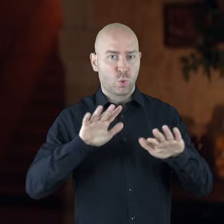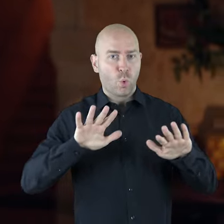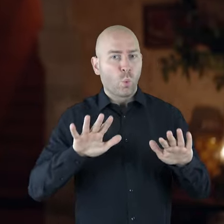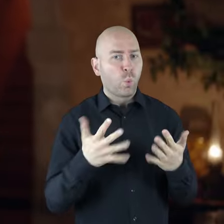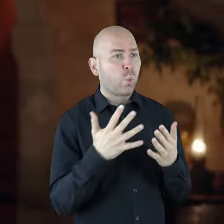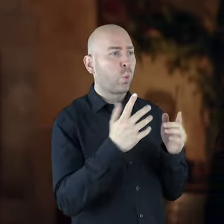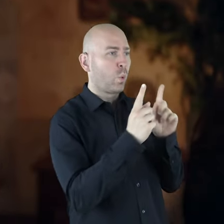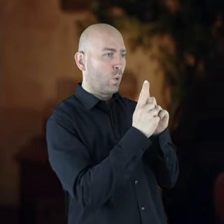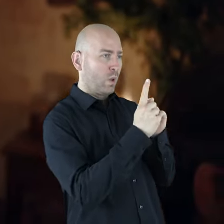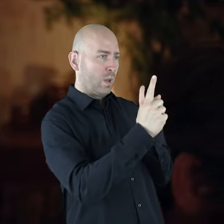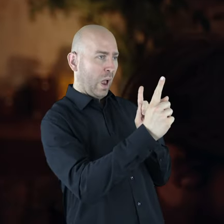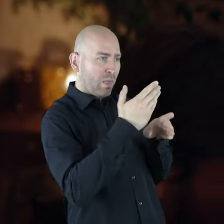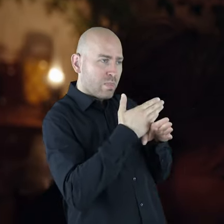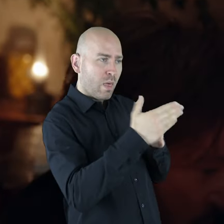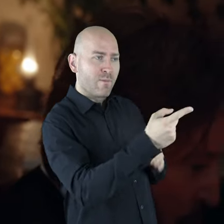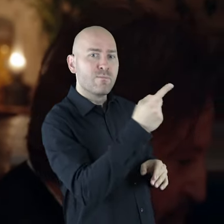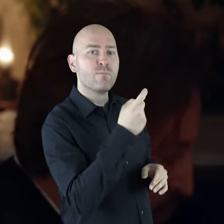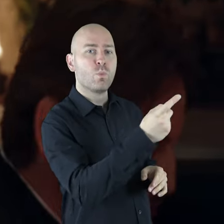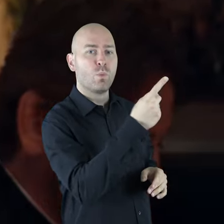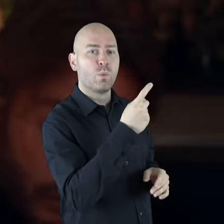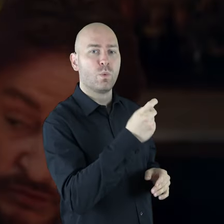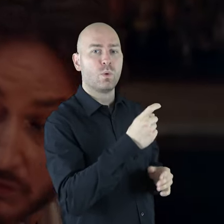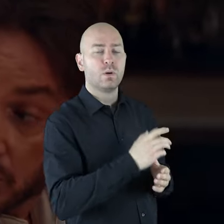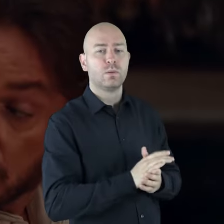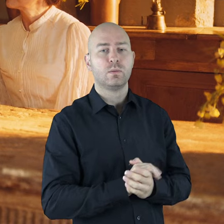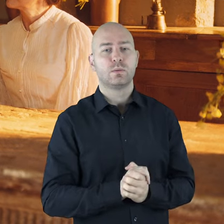Szczęście to nadal pożądać tego, co już się ma.